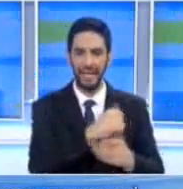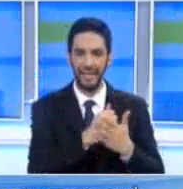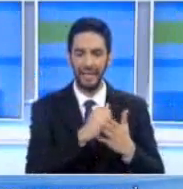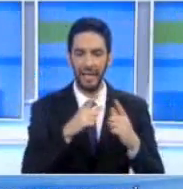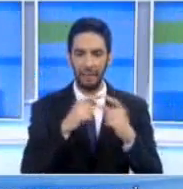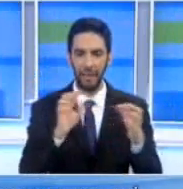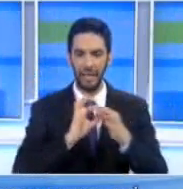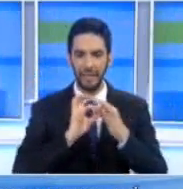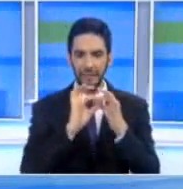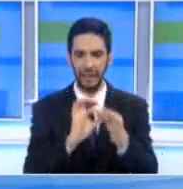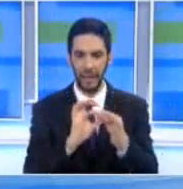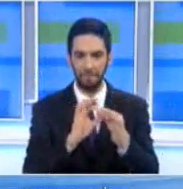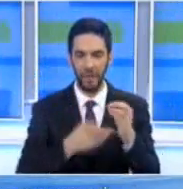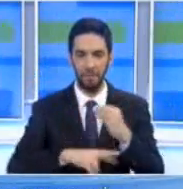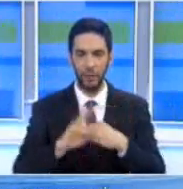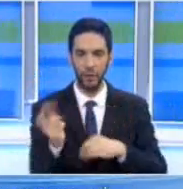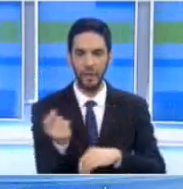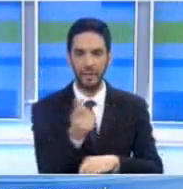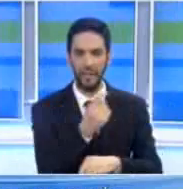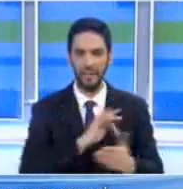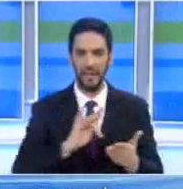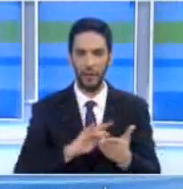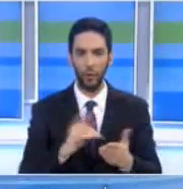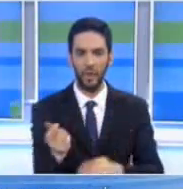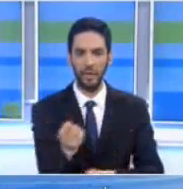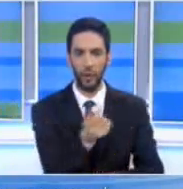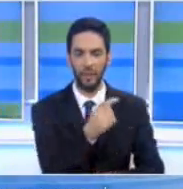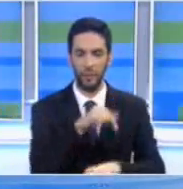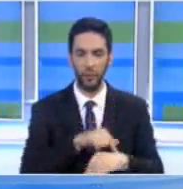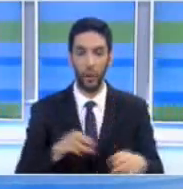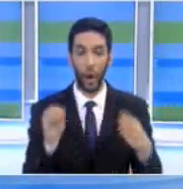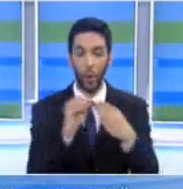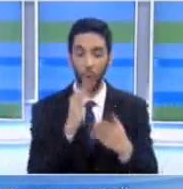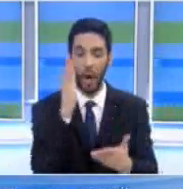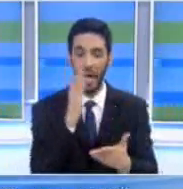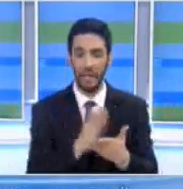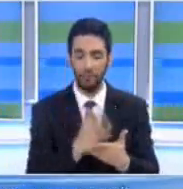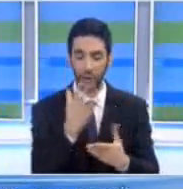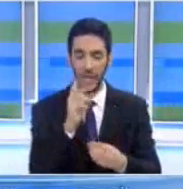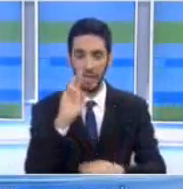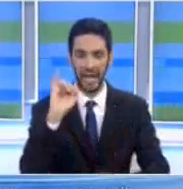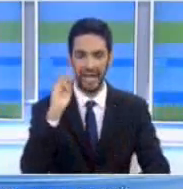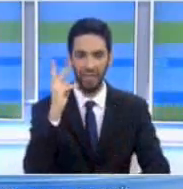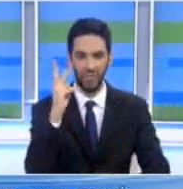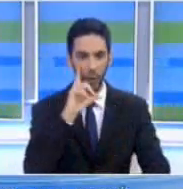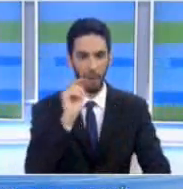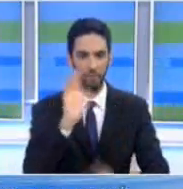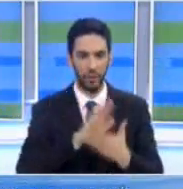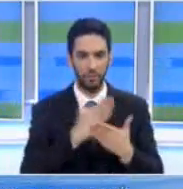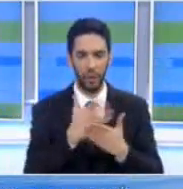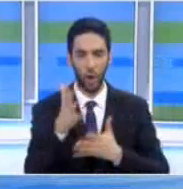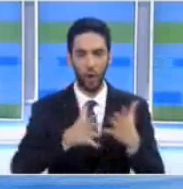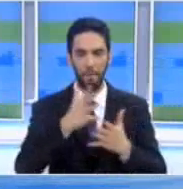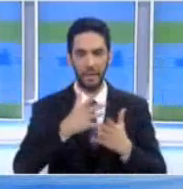κανάλι την εκπομπή μαγειρικής, ταξίδι στη γεύση και στη συνέχεια την κυπριακή σειρά Καμούμα Τατσαρώματα. Επόμενη ενημερωσή σας στις 8